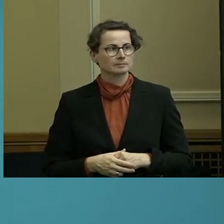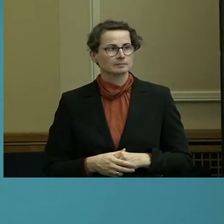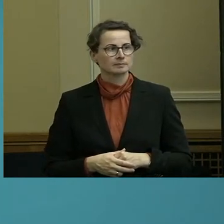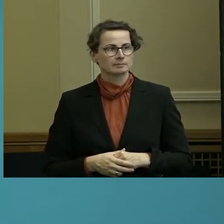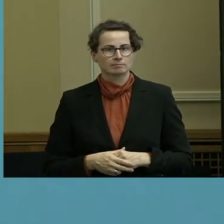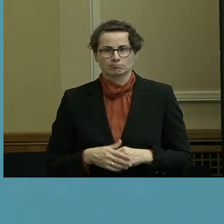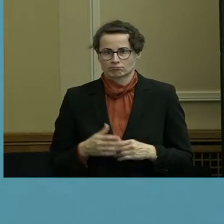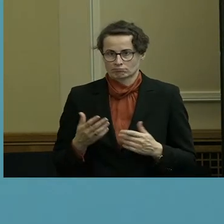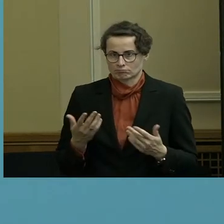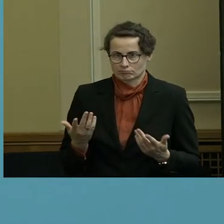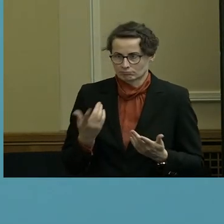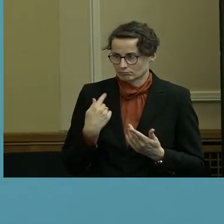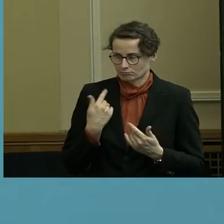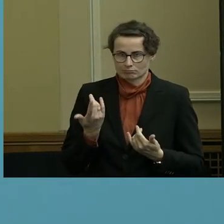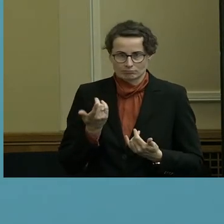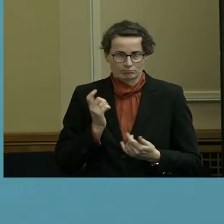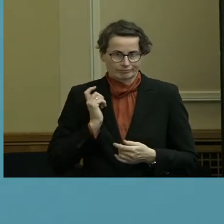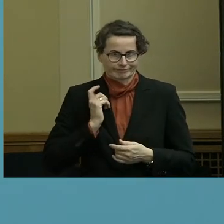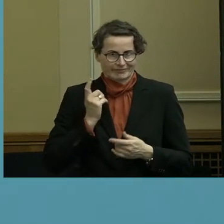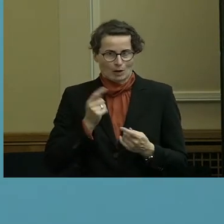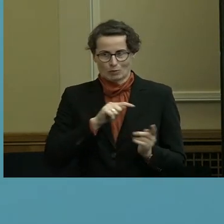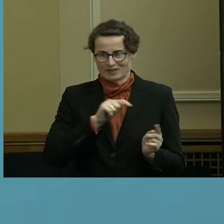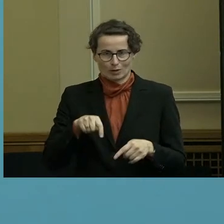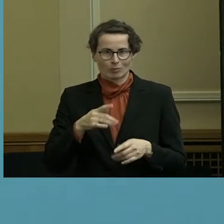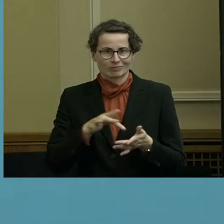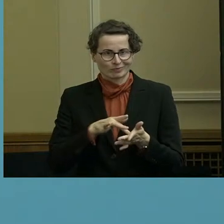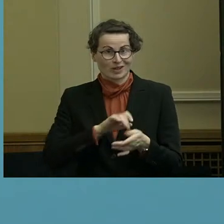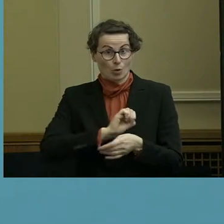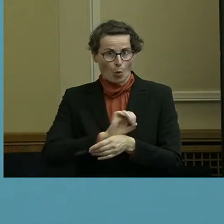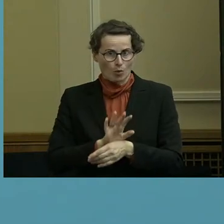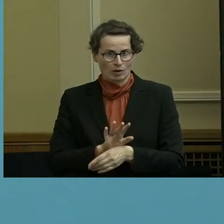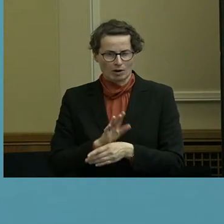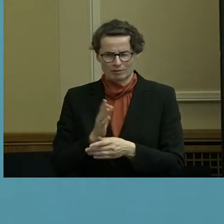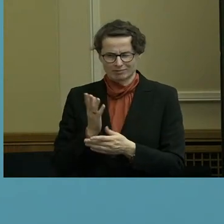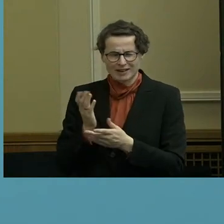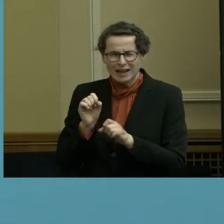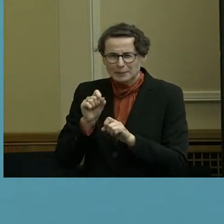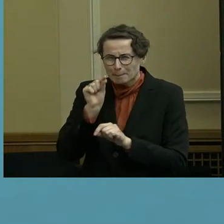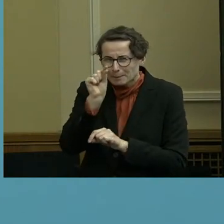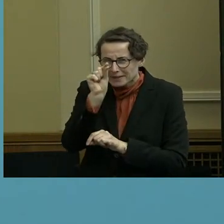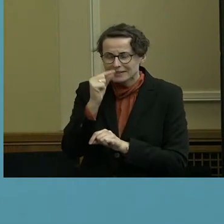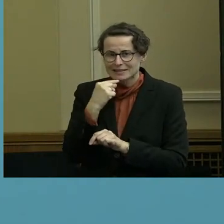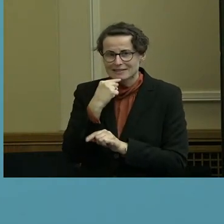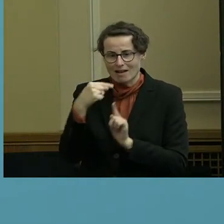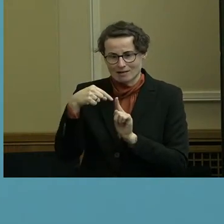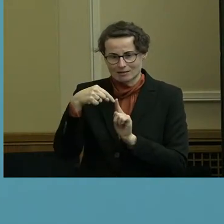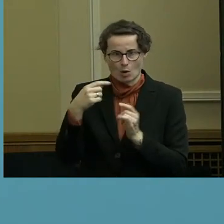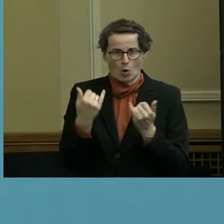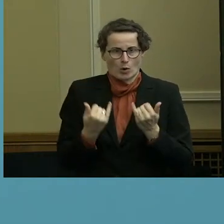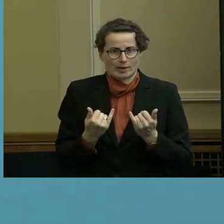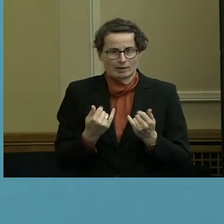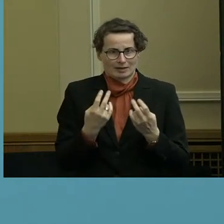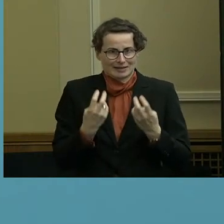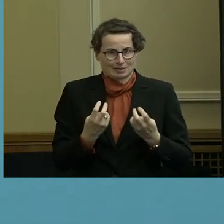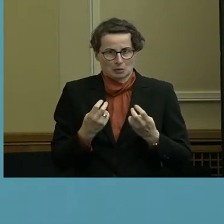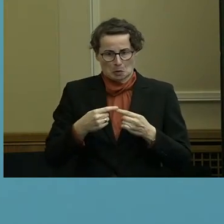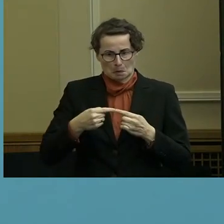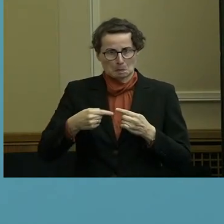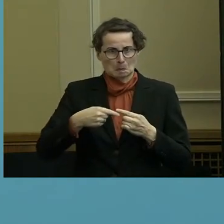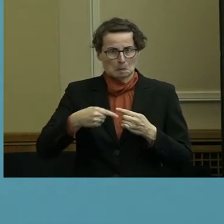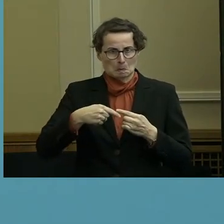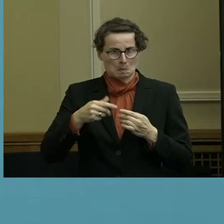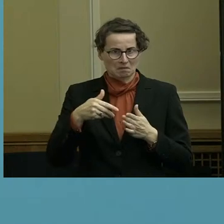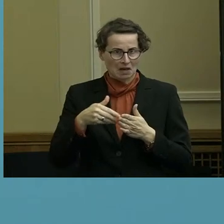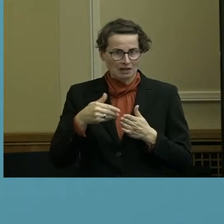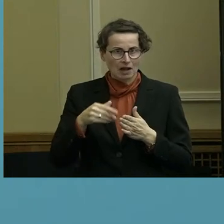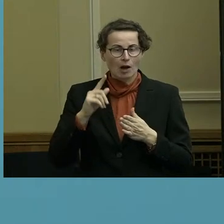Wir sind ja alle dann doch wegen Corona hier letztlich, auch ein bisschen zumindest. Können Sie so ein bisschen skizzieren, wie jetzt diese Sitzung heute weitergeht, auch mit Blick